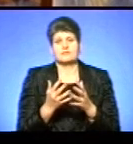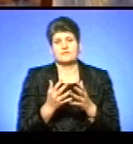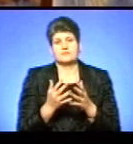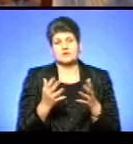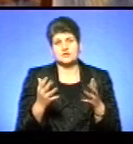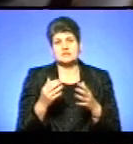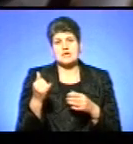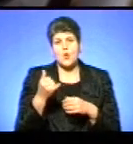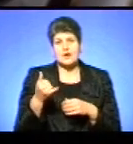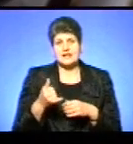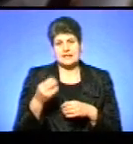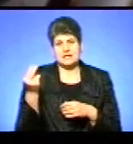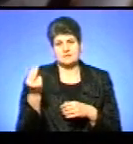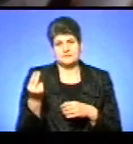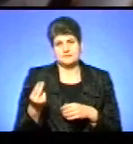це улійний живопис.